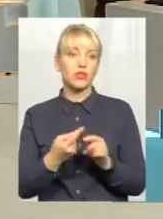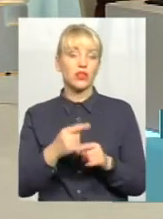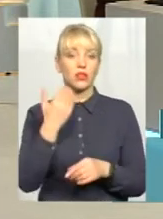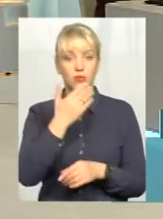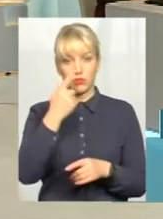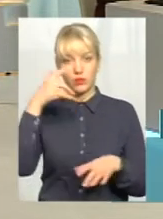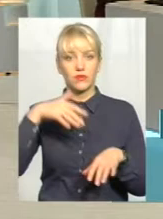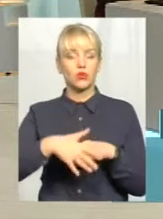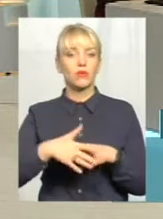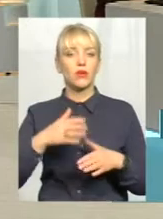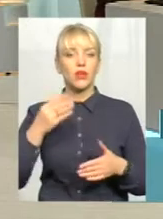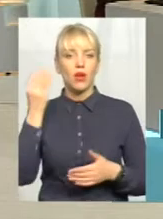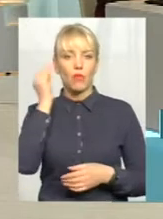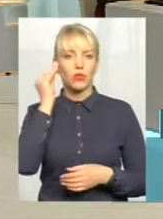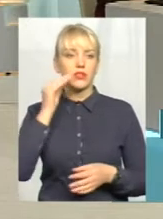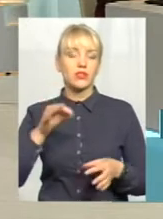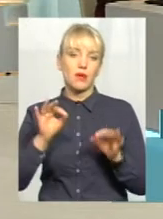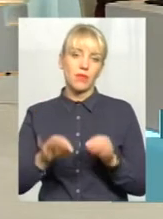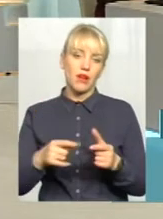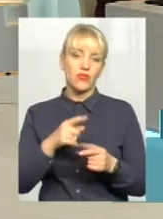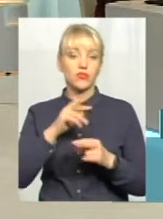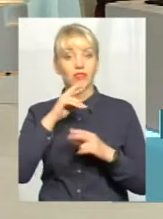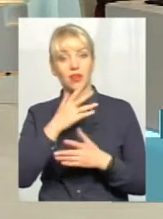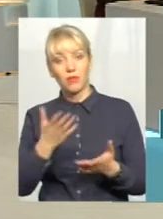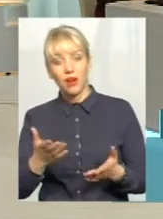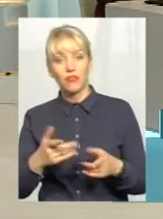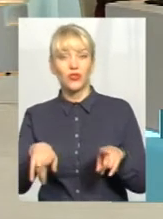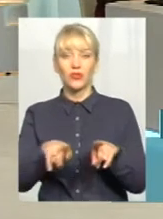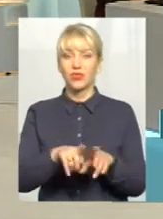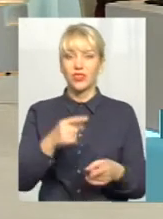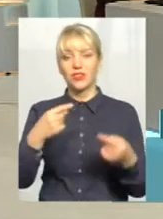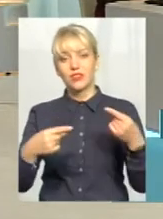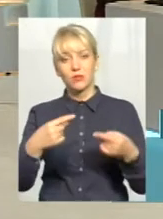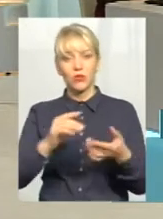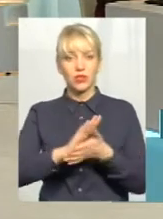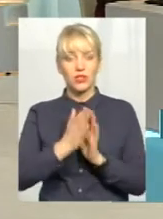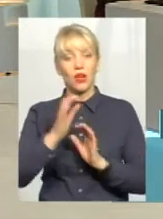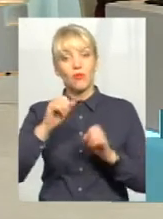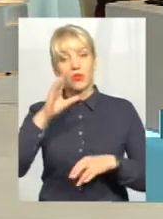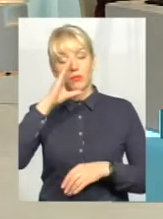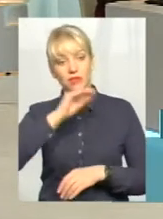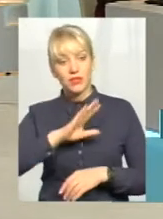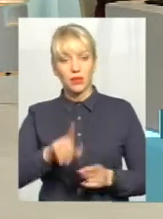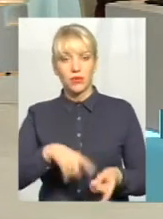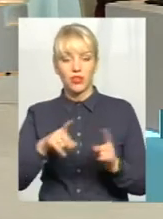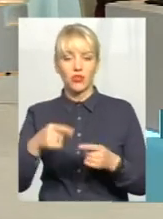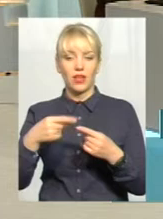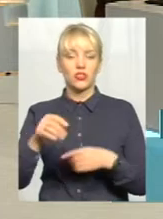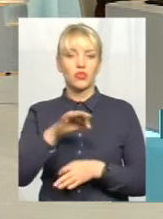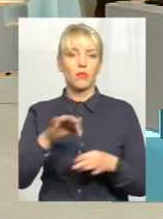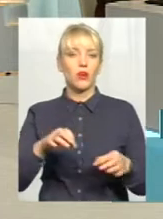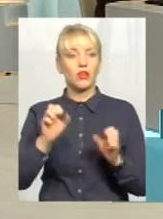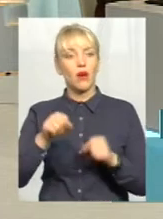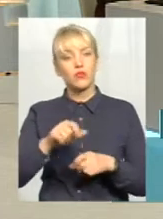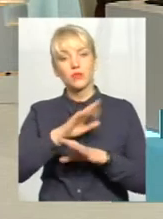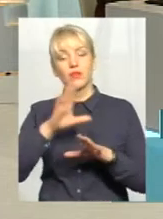момент свідома позиція. Правильно чи неправильно, ну, таке спорна ситуація. Можливо би встиг перекинути на інший проєкт, а можливо